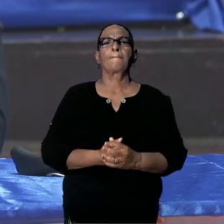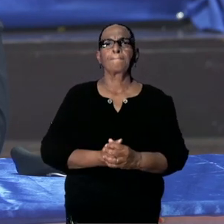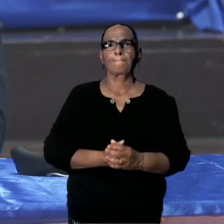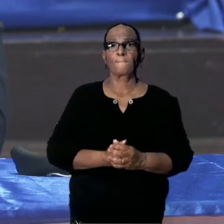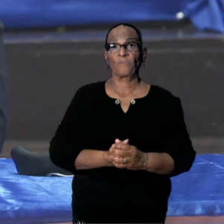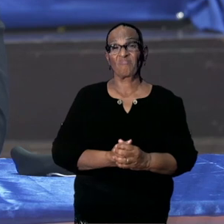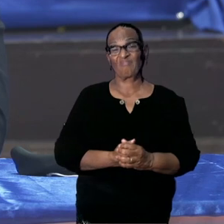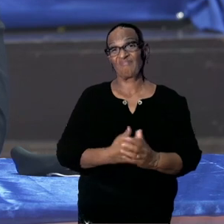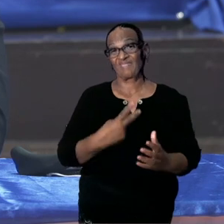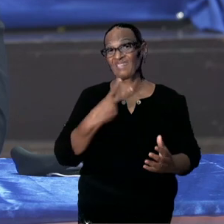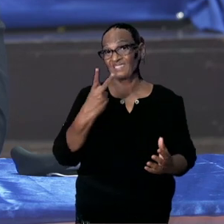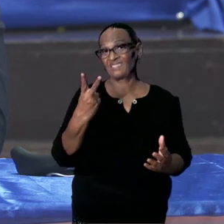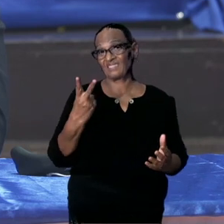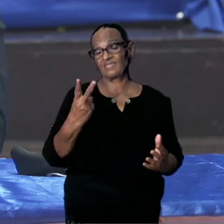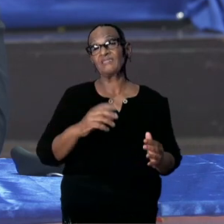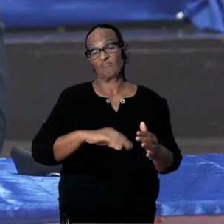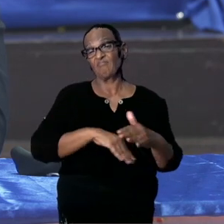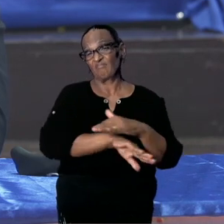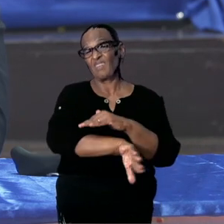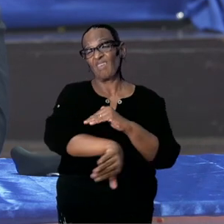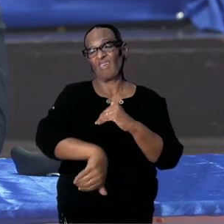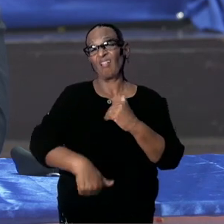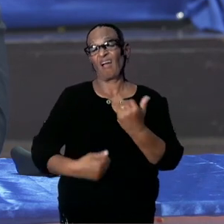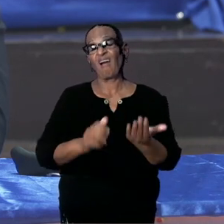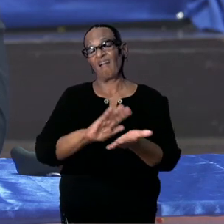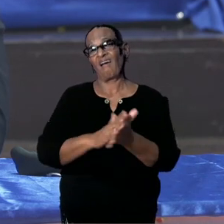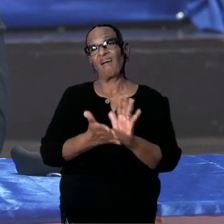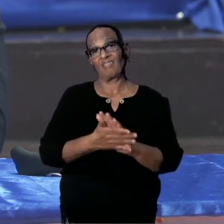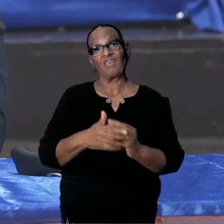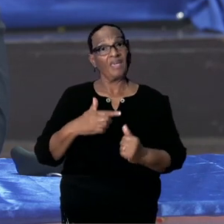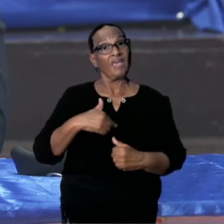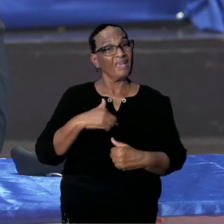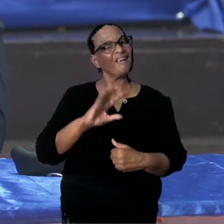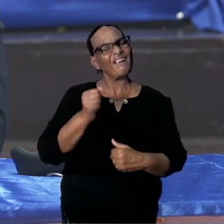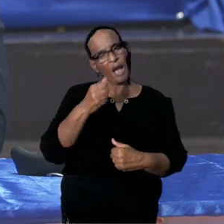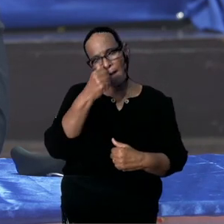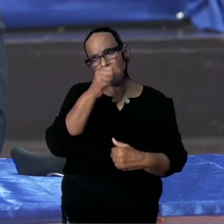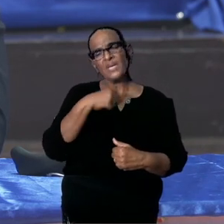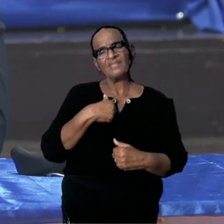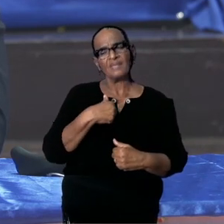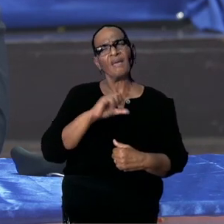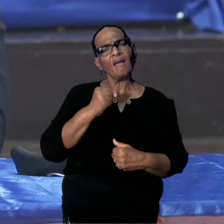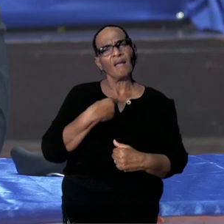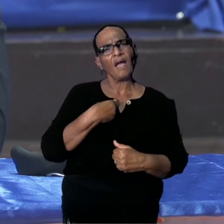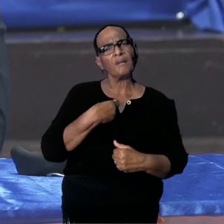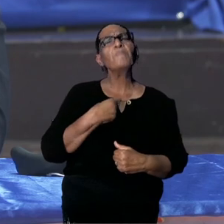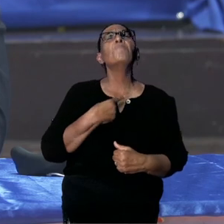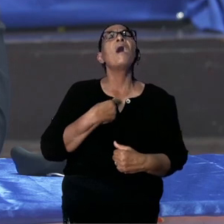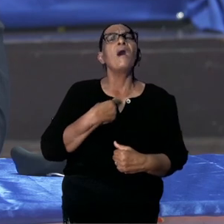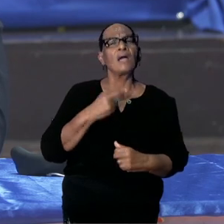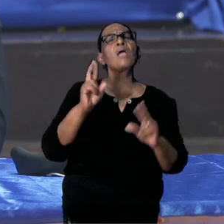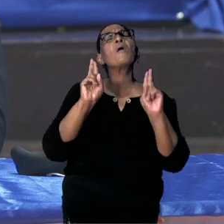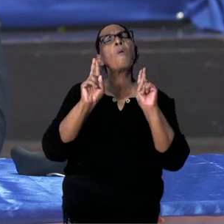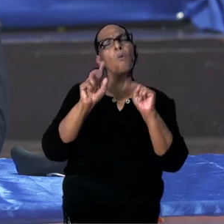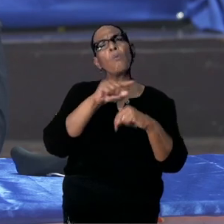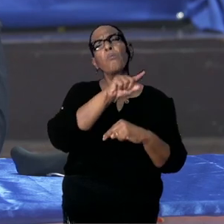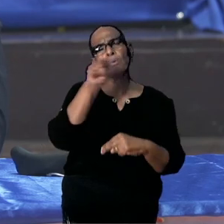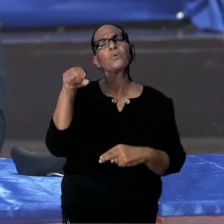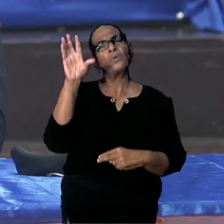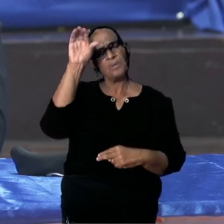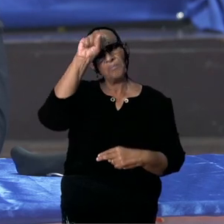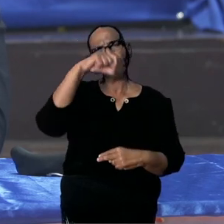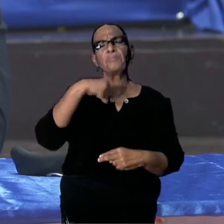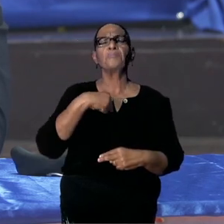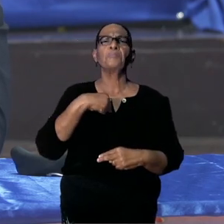Dan zie ik dat als een illegale handeling. En ik kan het mishebben. Maar ik hoop dat u dat begrijpt. Waarom wij die stap hebben